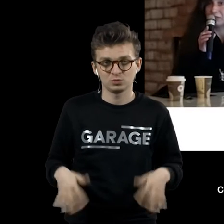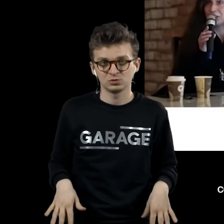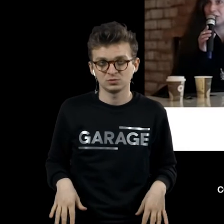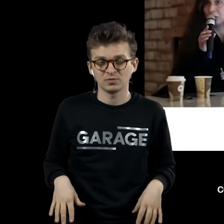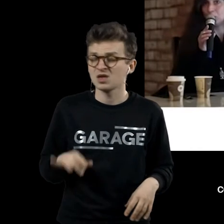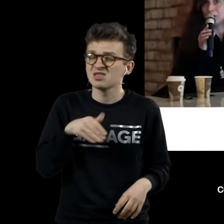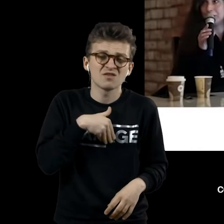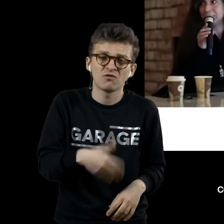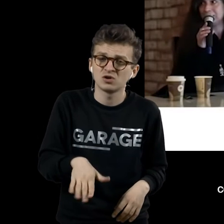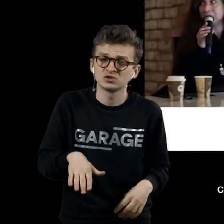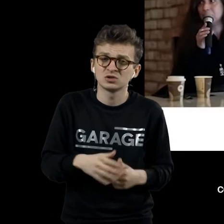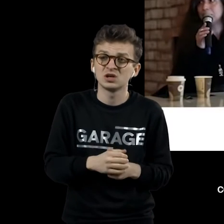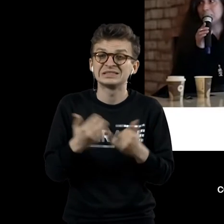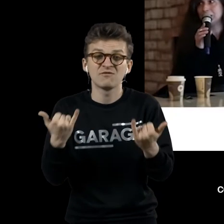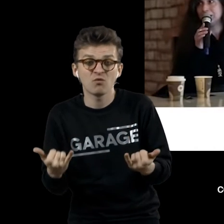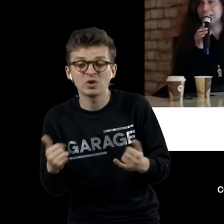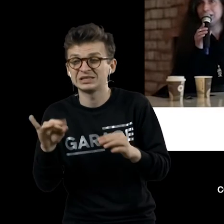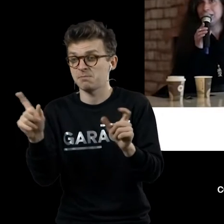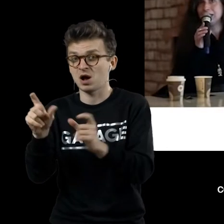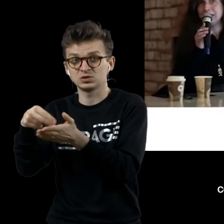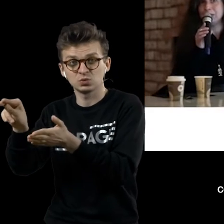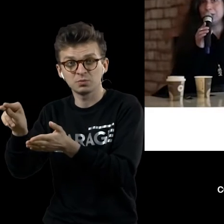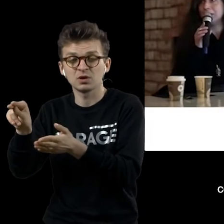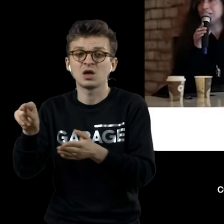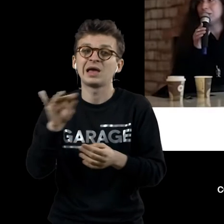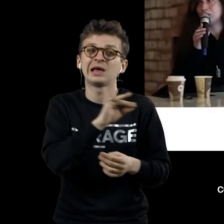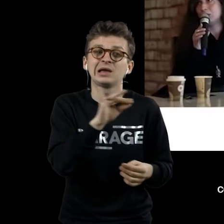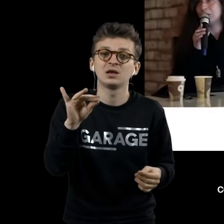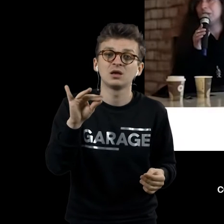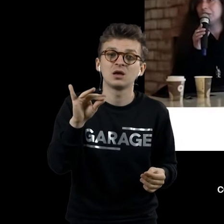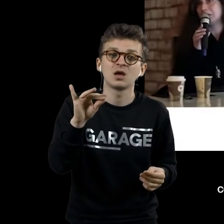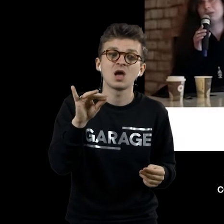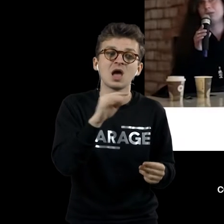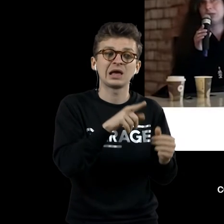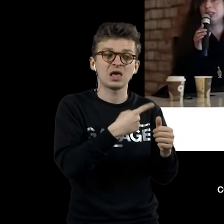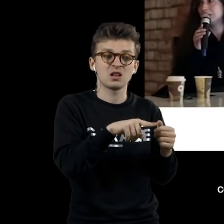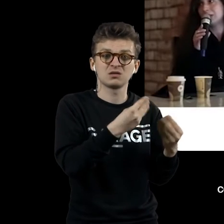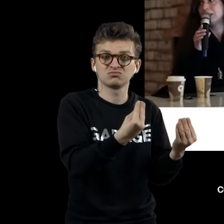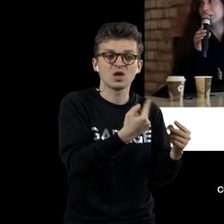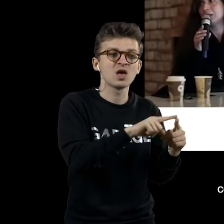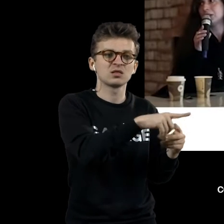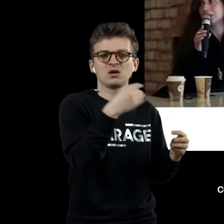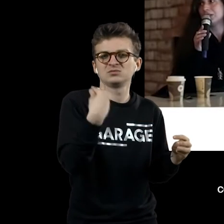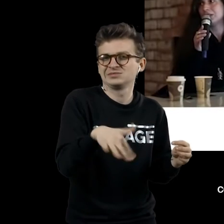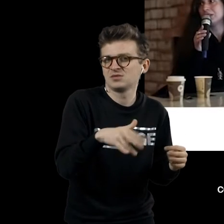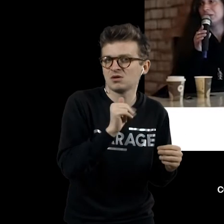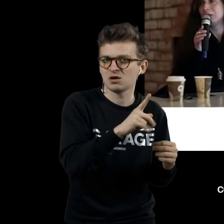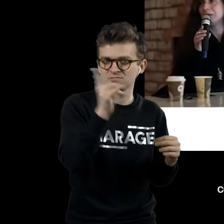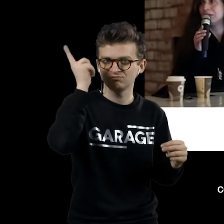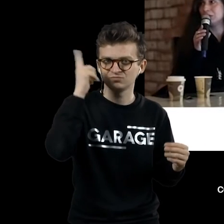Неважно, какой предмет сегодня из магазина и предмет антикварный практически,